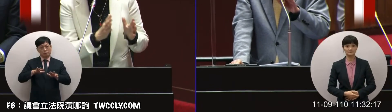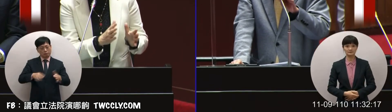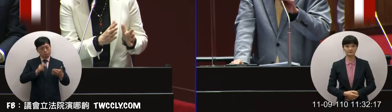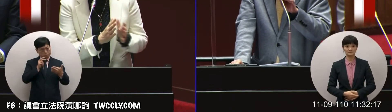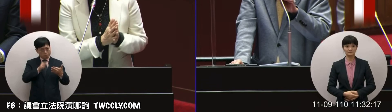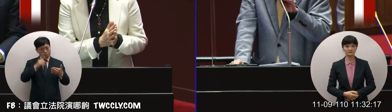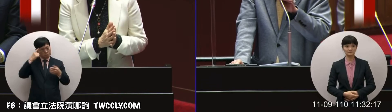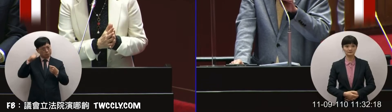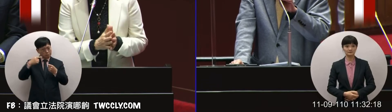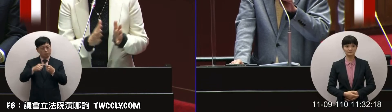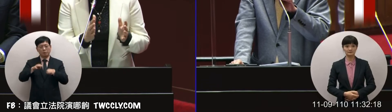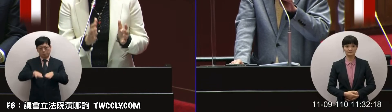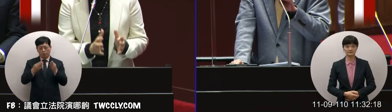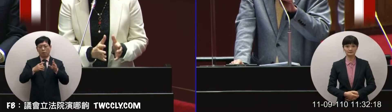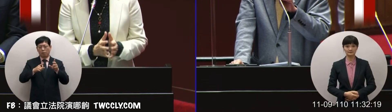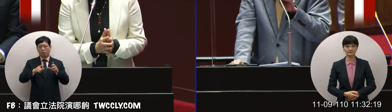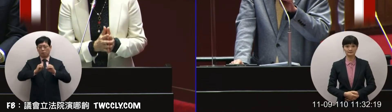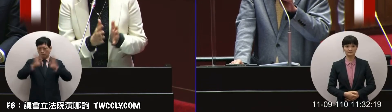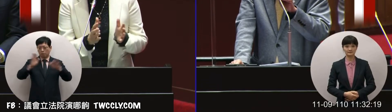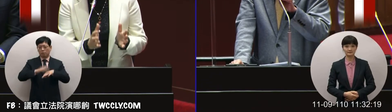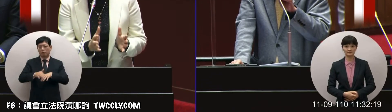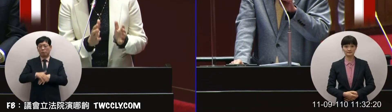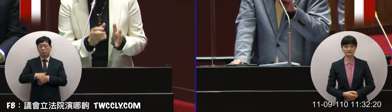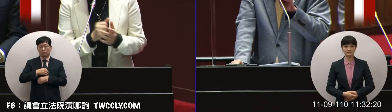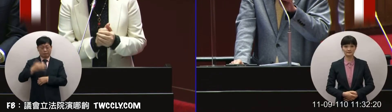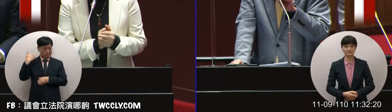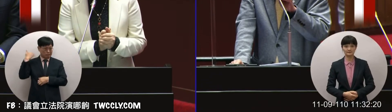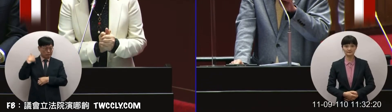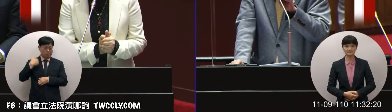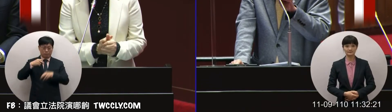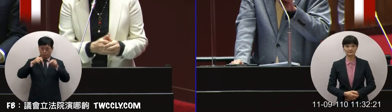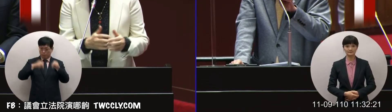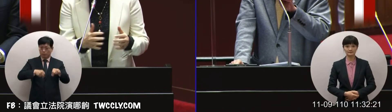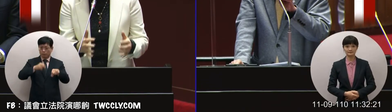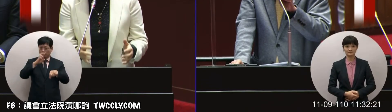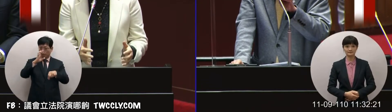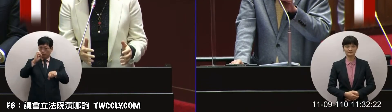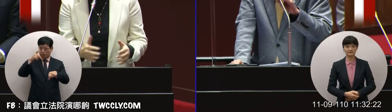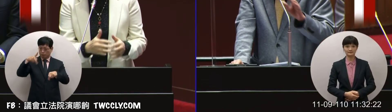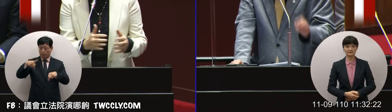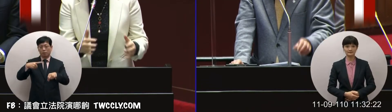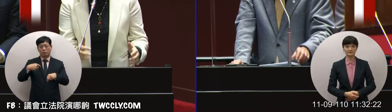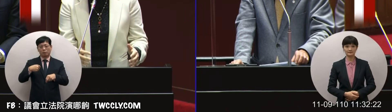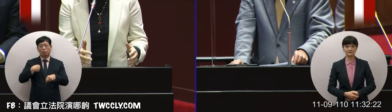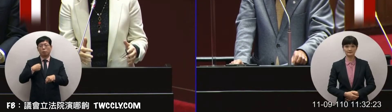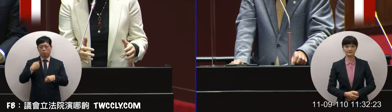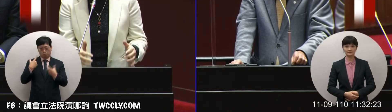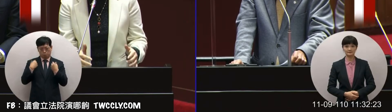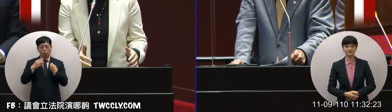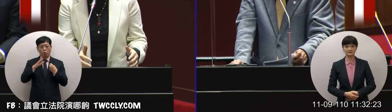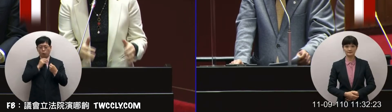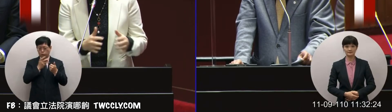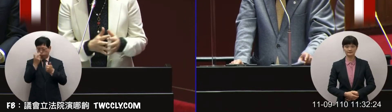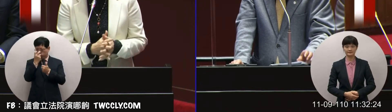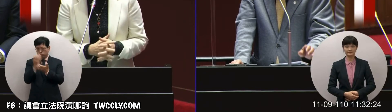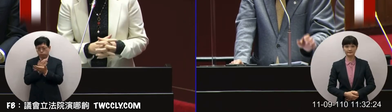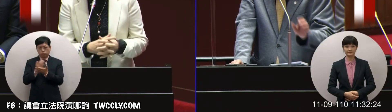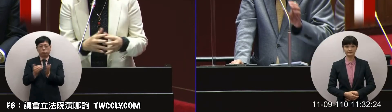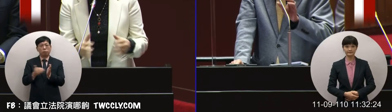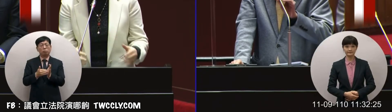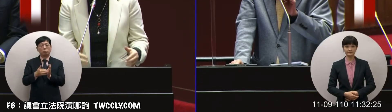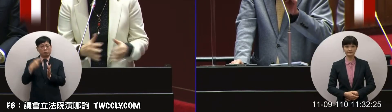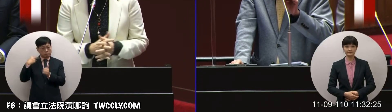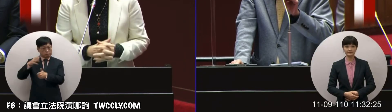看起來明年會生效那當時呢RCEP簽署的時候我們其實就有去做評估也